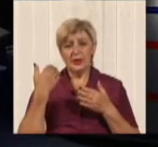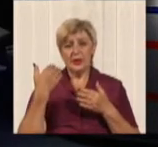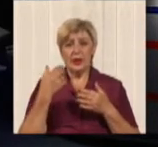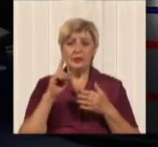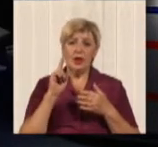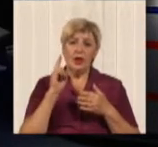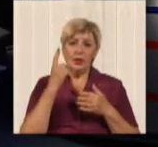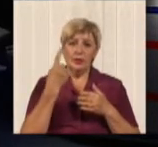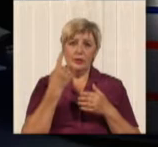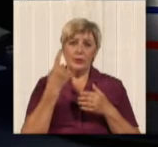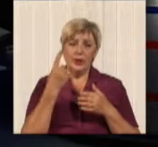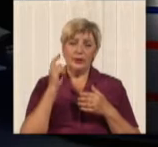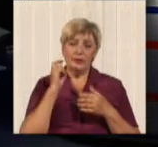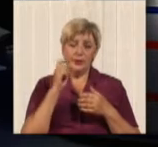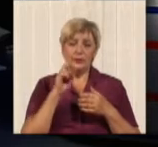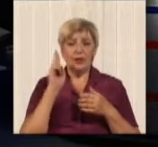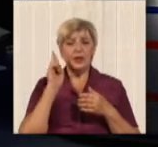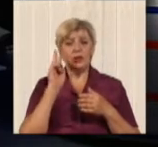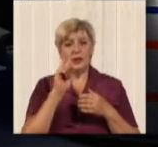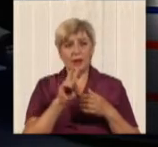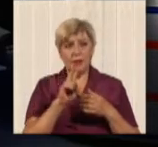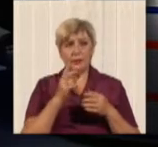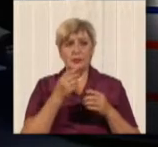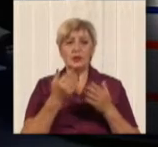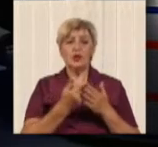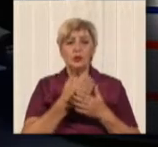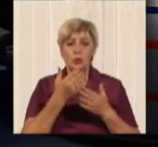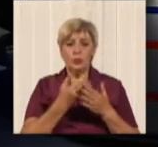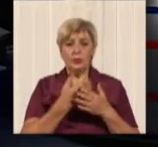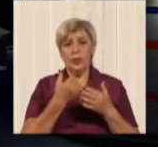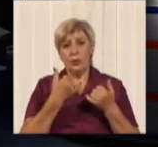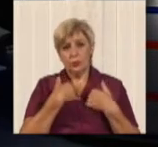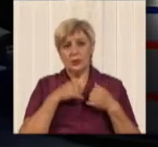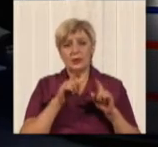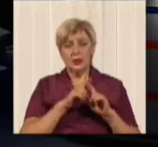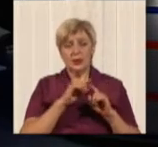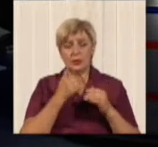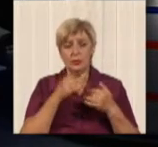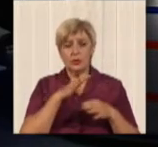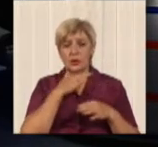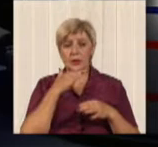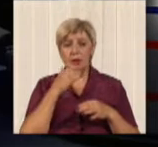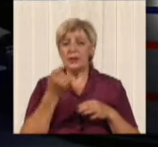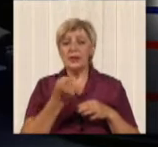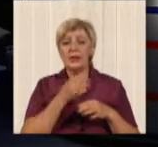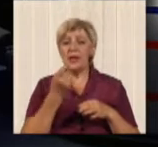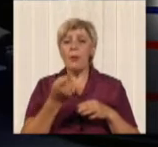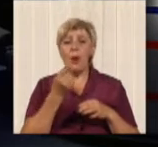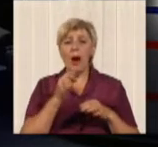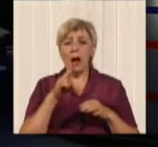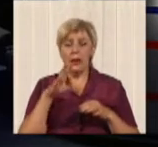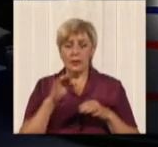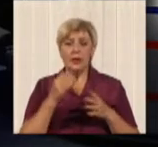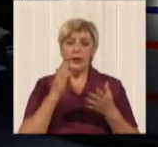говорить, и троллейбусные маршруты, на которых работают новые троллейбусы. К счастью, у нас таких уже немало. Вот там есть действительно комфорт. Но также у нас есть